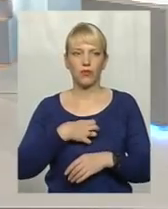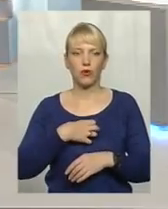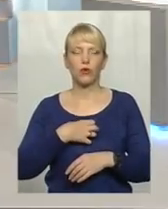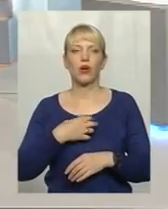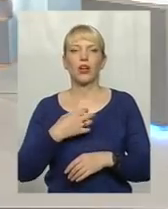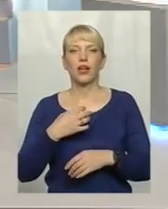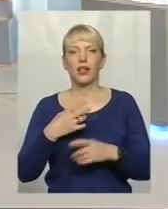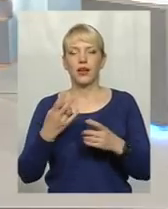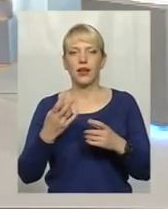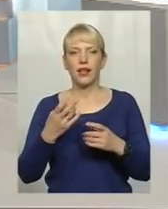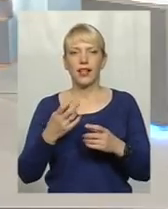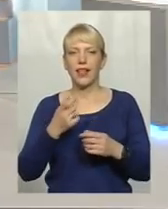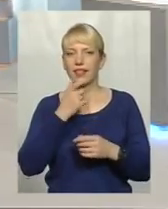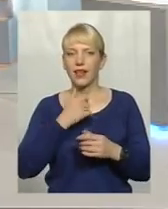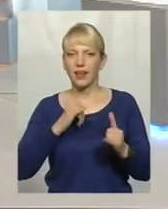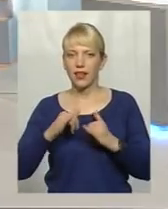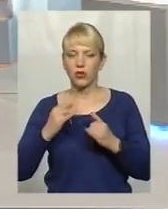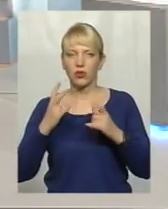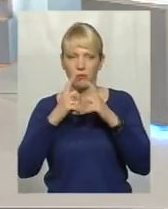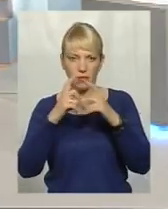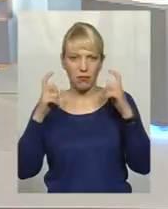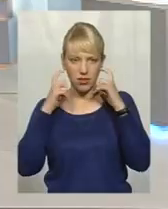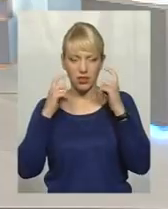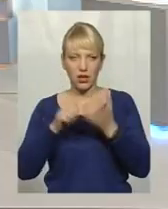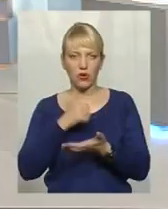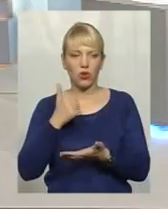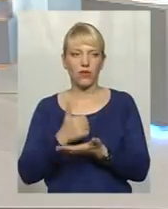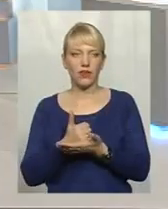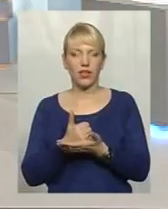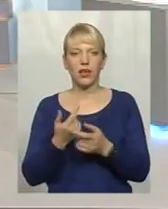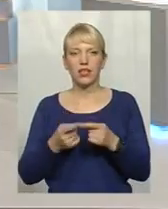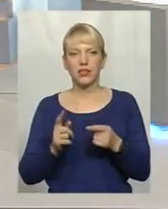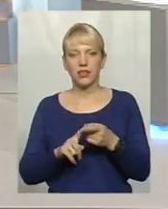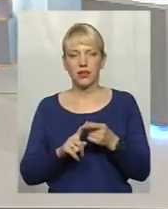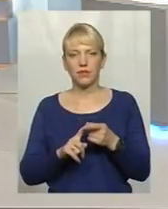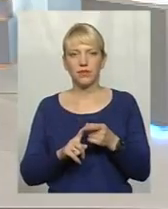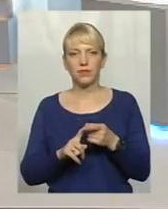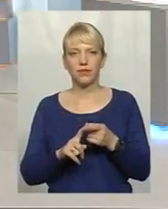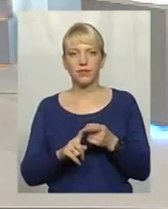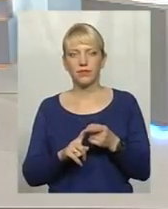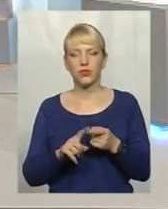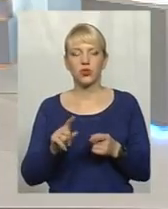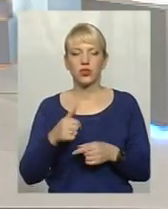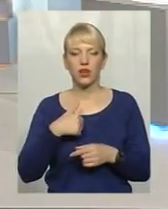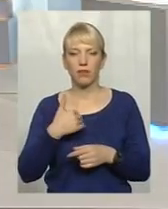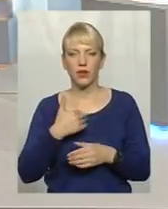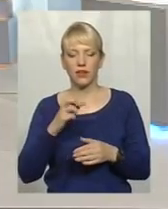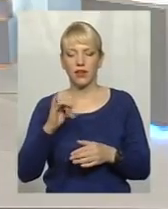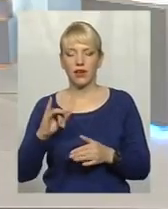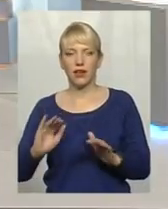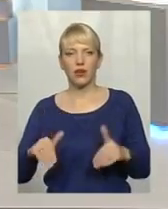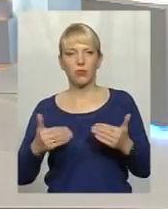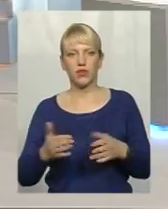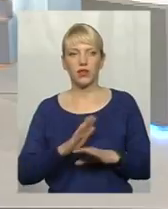маски при необхідності. І взагалі, найголовніше, що я би рекомендувала,